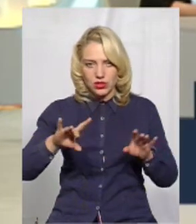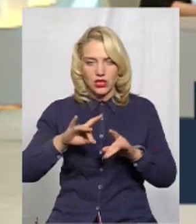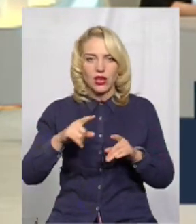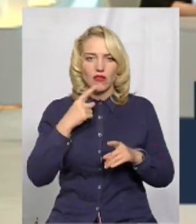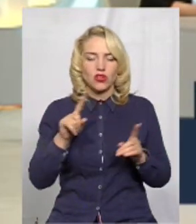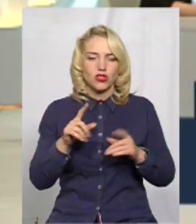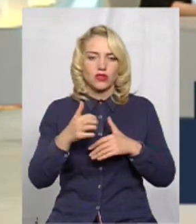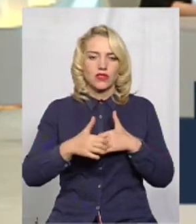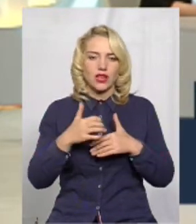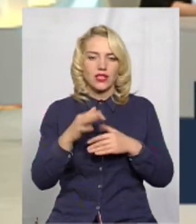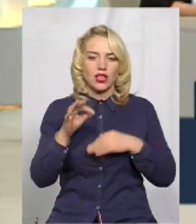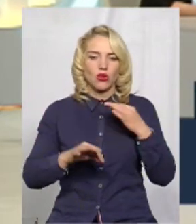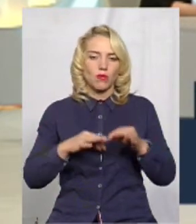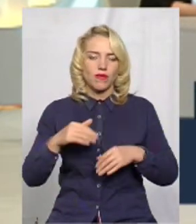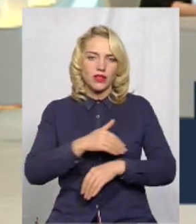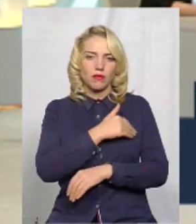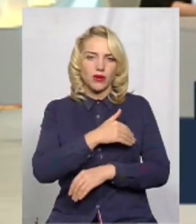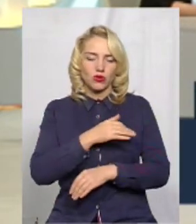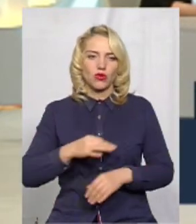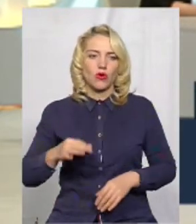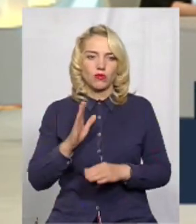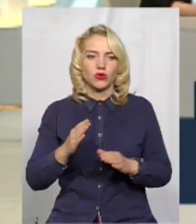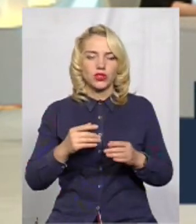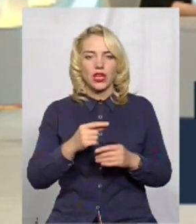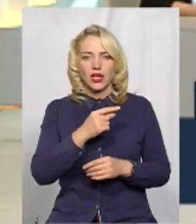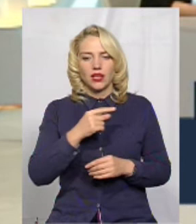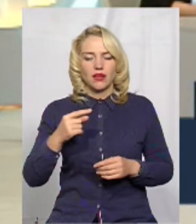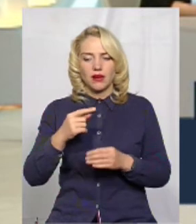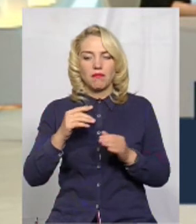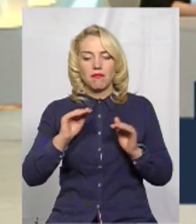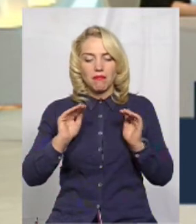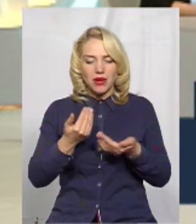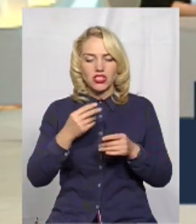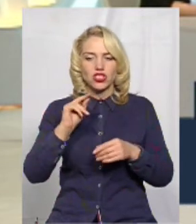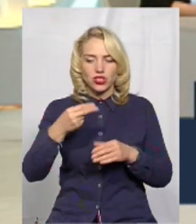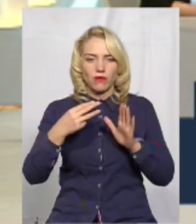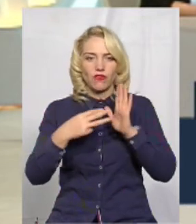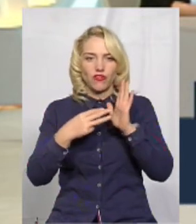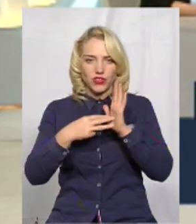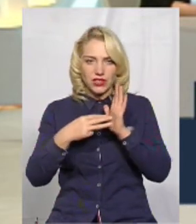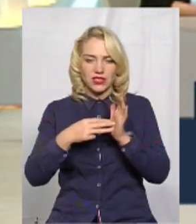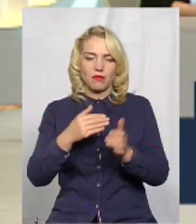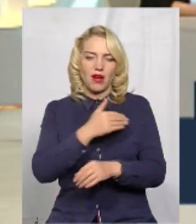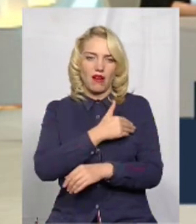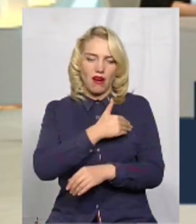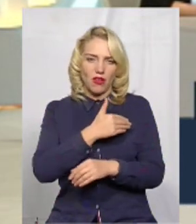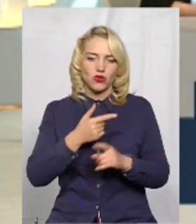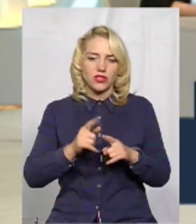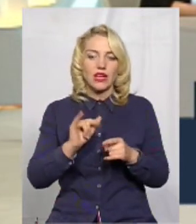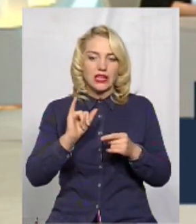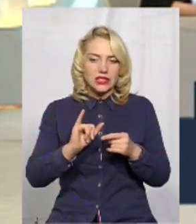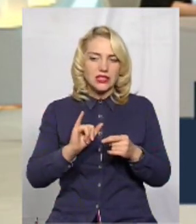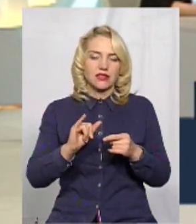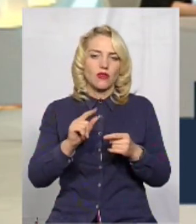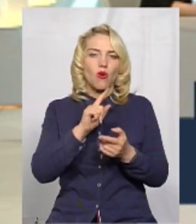середньодобова температура в області буде нижчою від 8 градусів. Це коли обов'язково вже треба включати тепло в